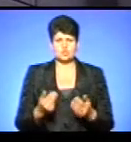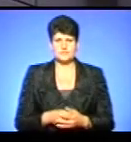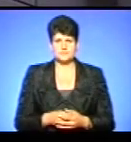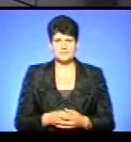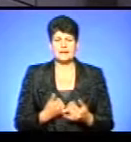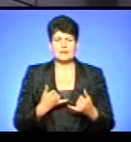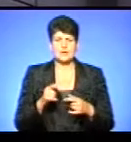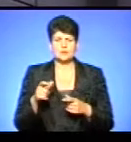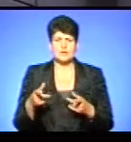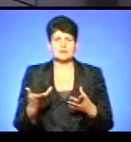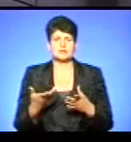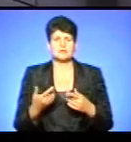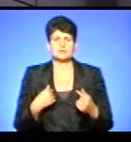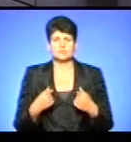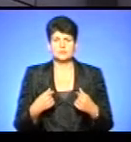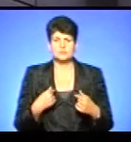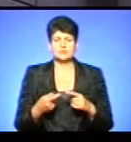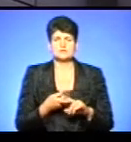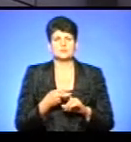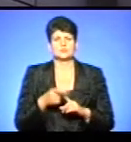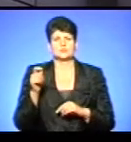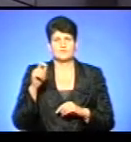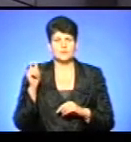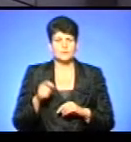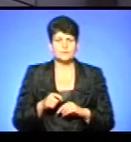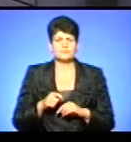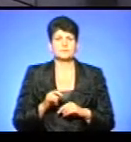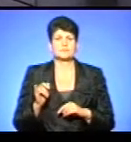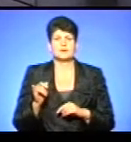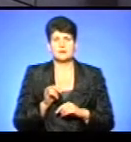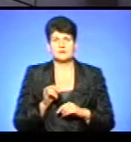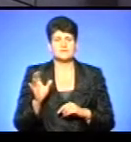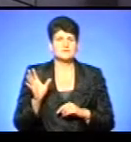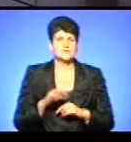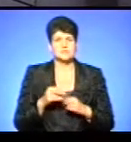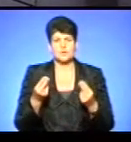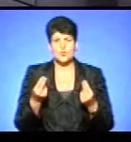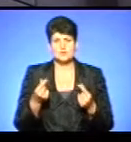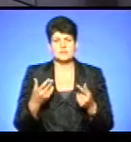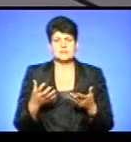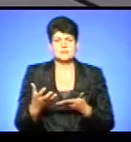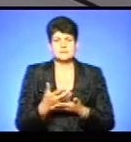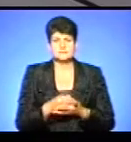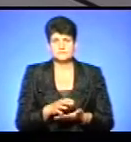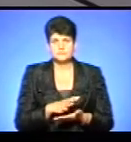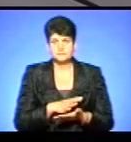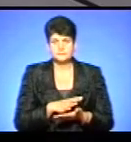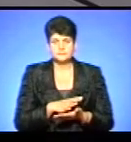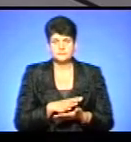для людей, які потрапили наслідок війни на Сході. і всі кошти, які ми збирали. Це